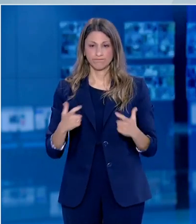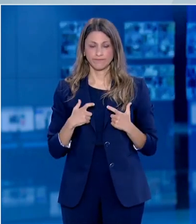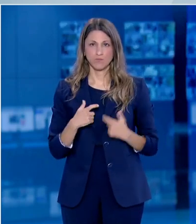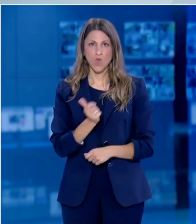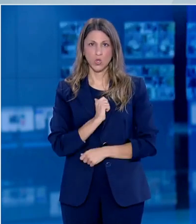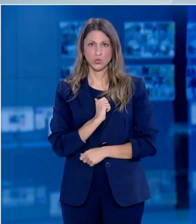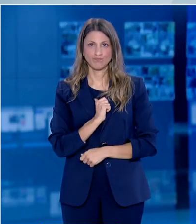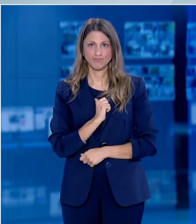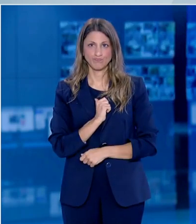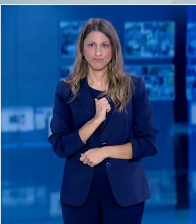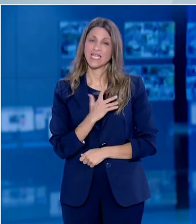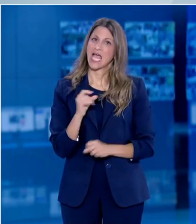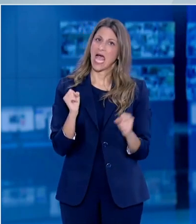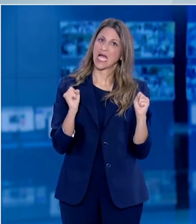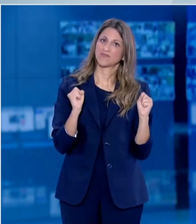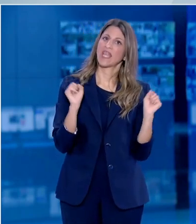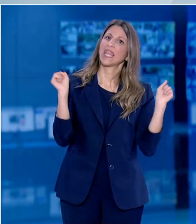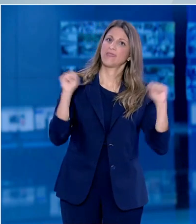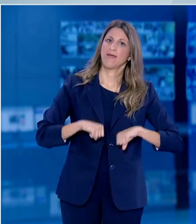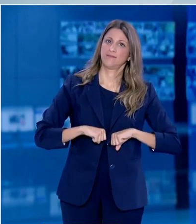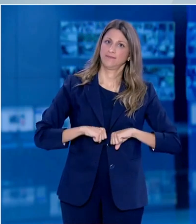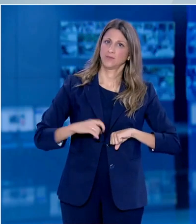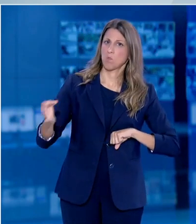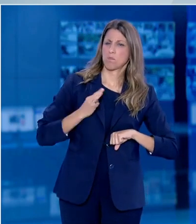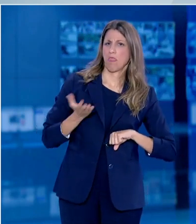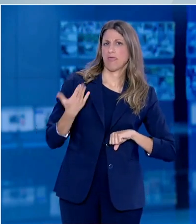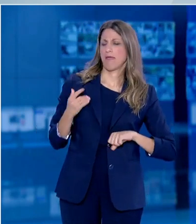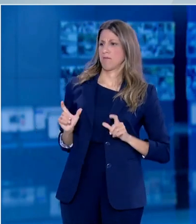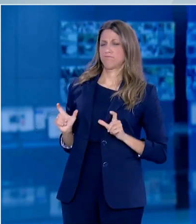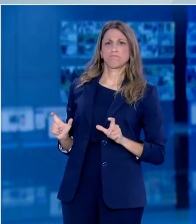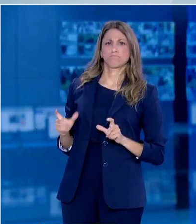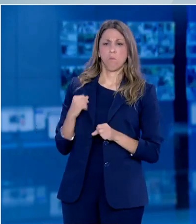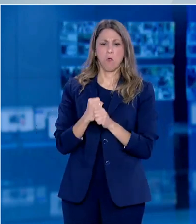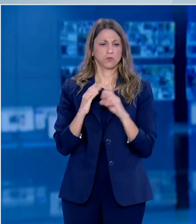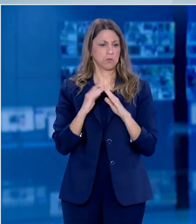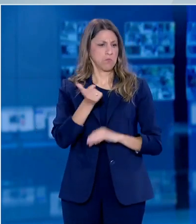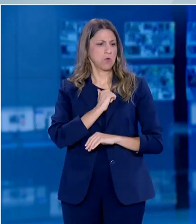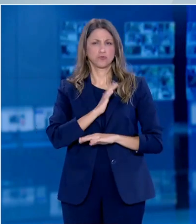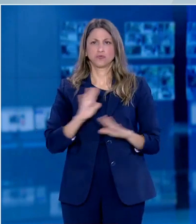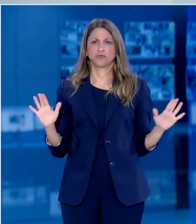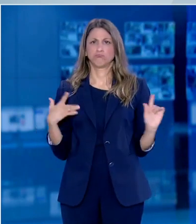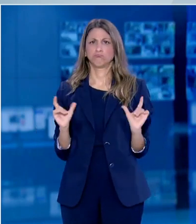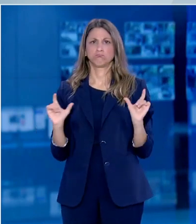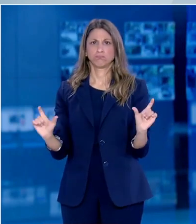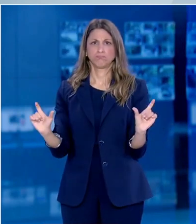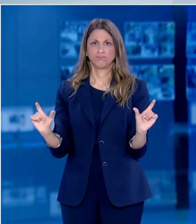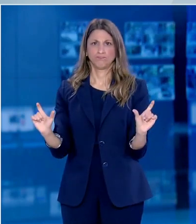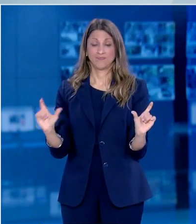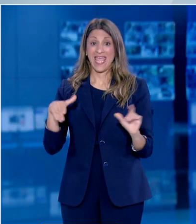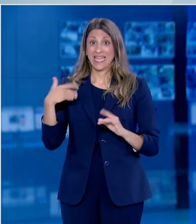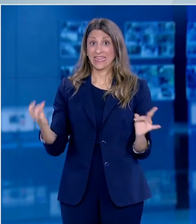σαφώς και είναι ασφαλέστερο από το να εκτεθεί στο νέο ιό με την επαφή του με τον έξω κόσμο, με τα άλλα παιδιά.